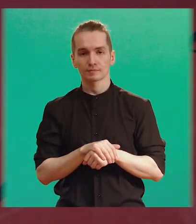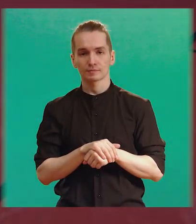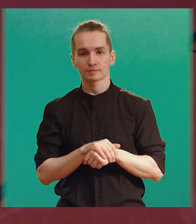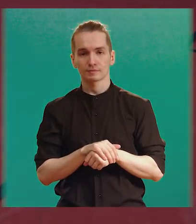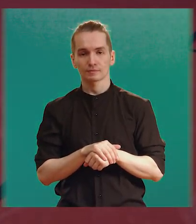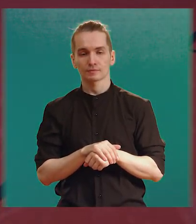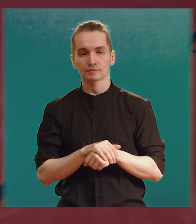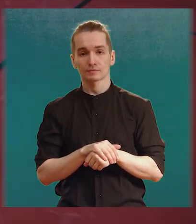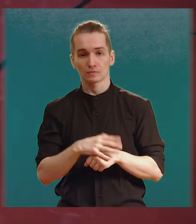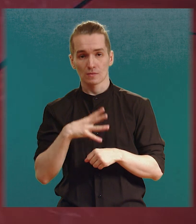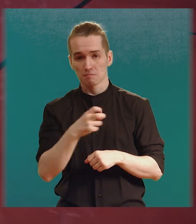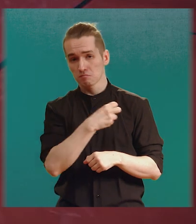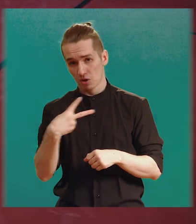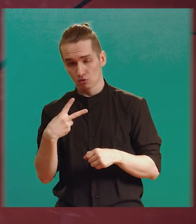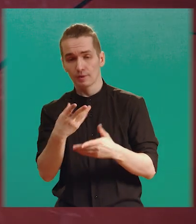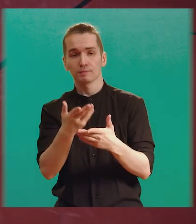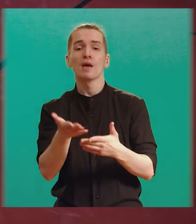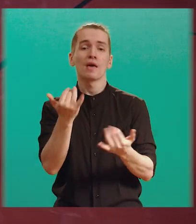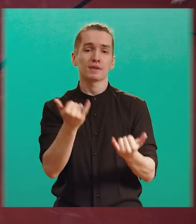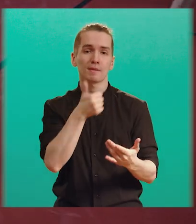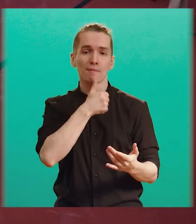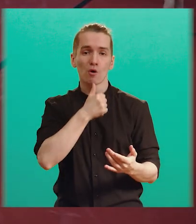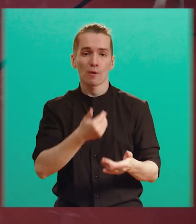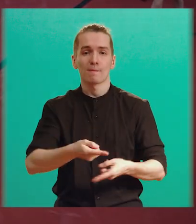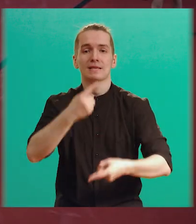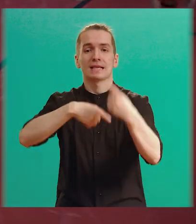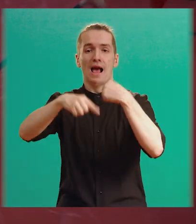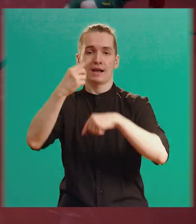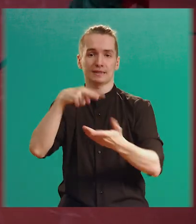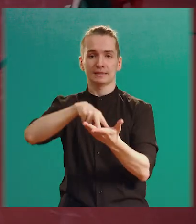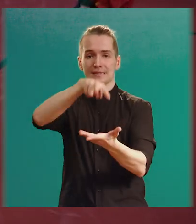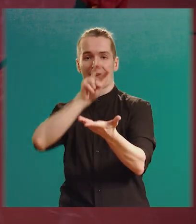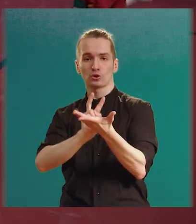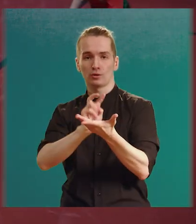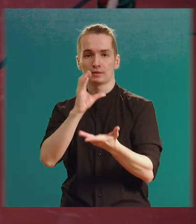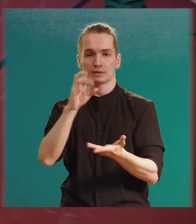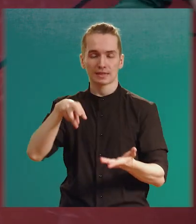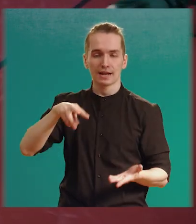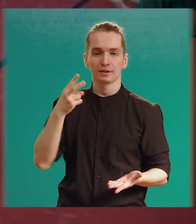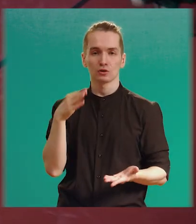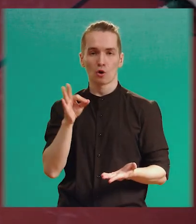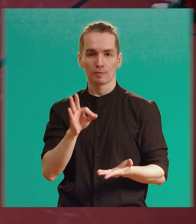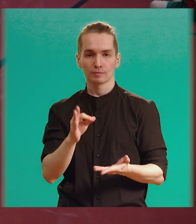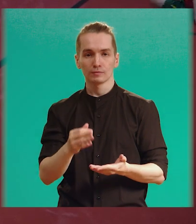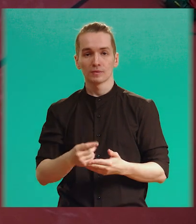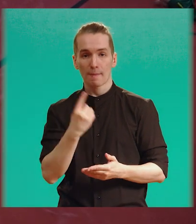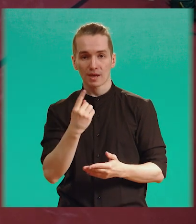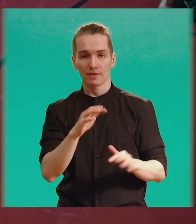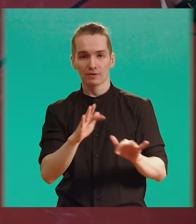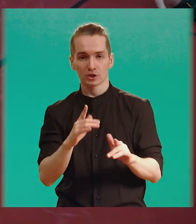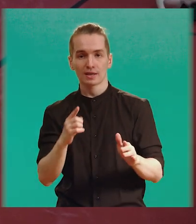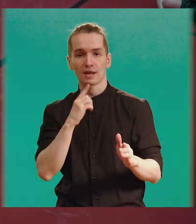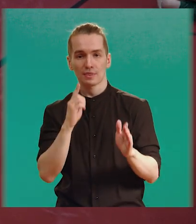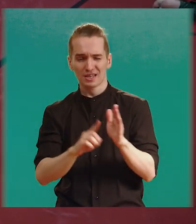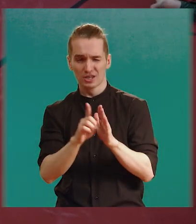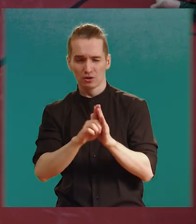Во, это было супер. Теперь попробуем сальтовый элемент, заднее сальто. Мы его сейчас научимся сделать. Смотри, первое подводящее. Мы руки держим вот здесь